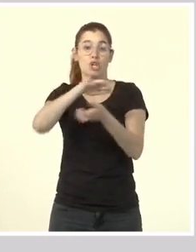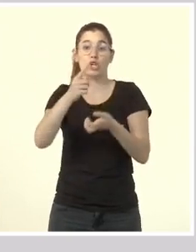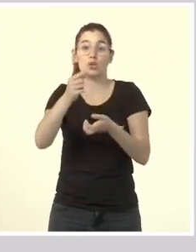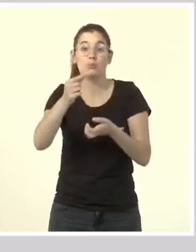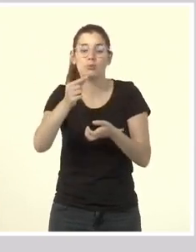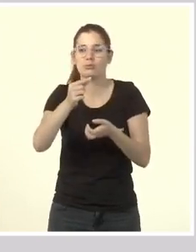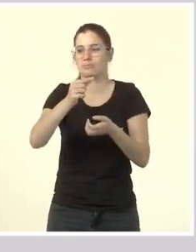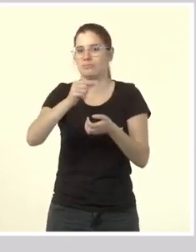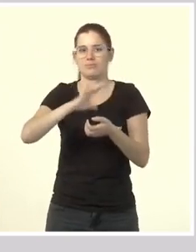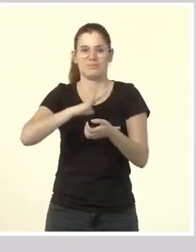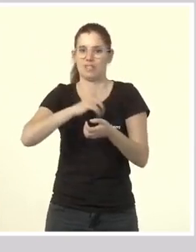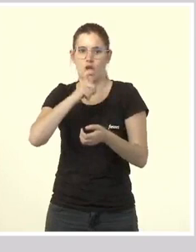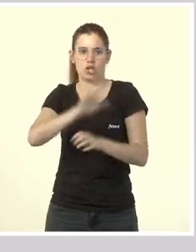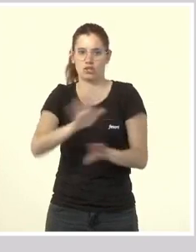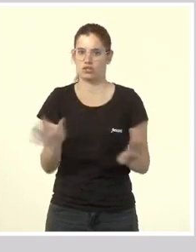odiosa.